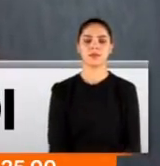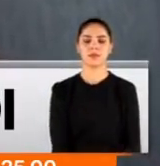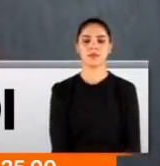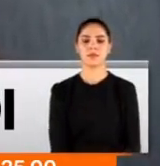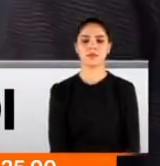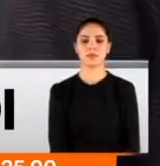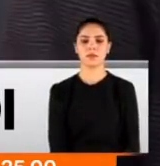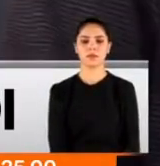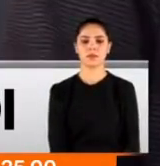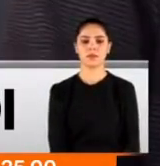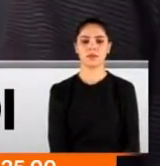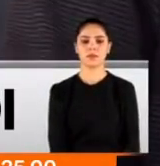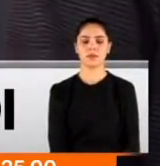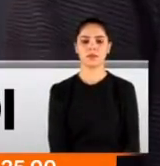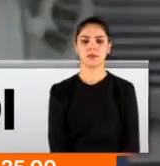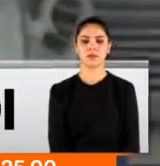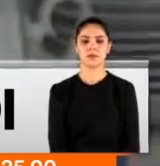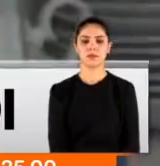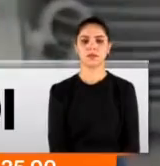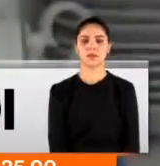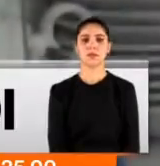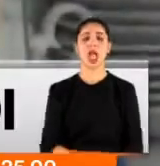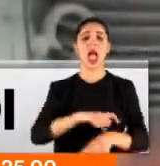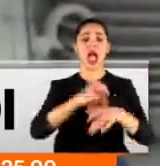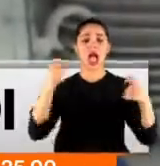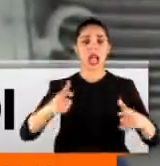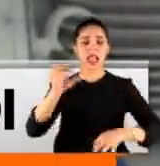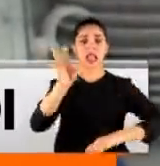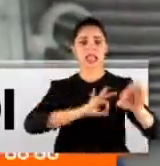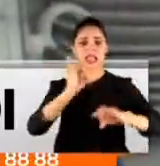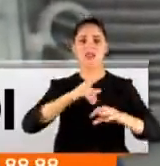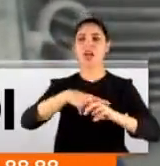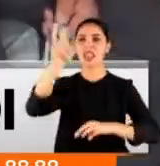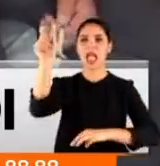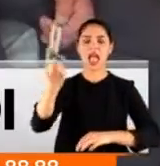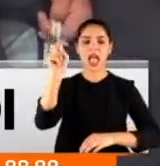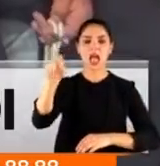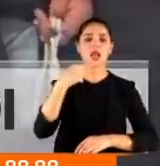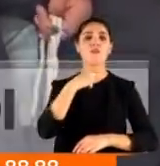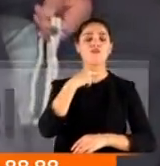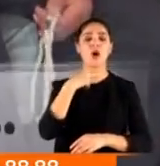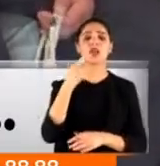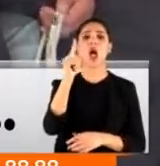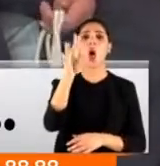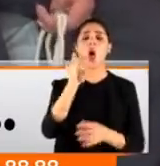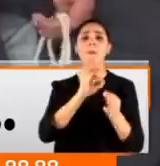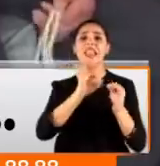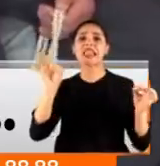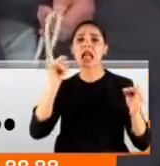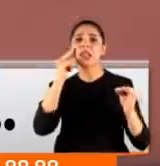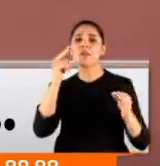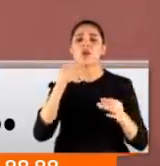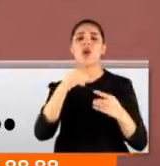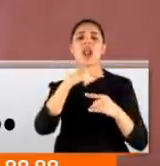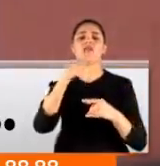beni kesti anne. Annem beni çekti, aldı oradan. Hastanede tedavi altına alınan Esra Oymak'ın boğazında 15 santimetrelik